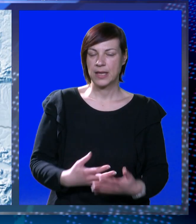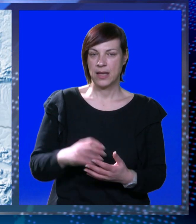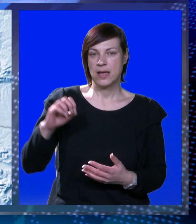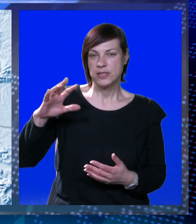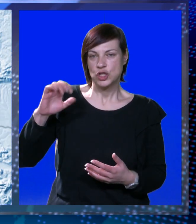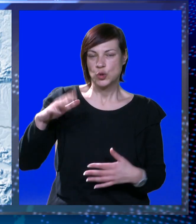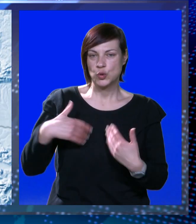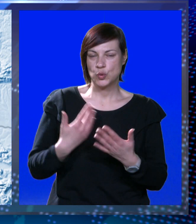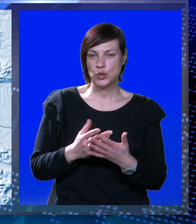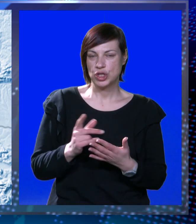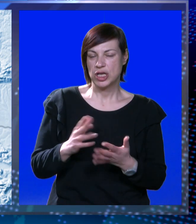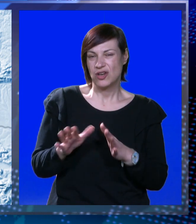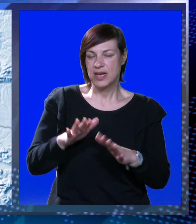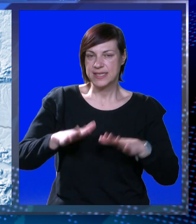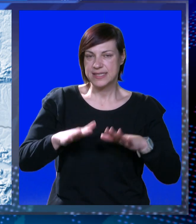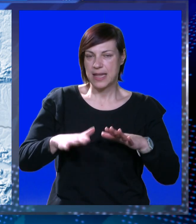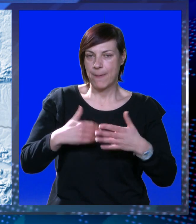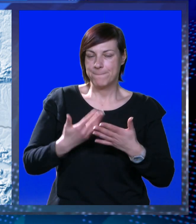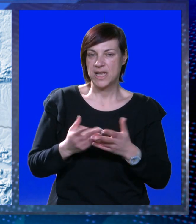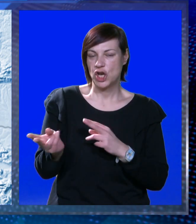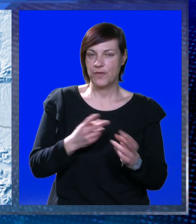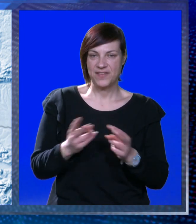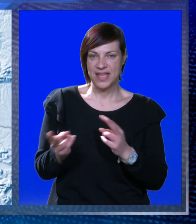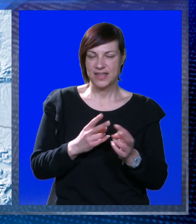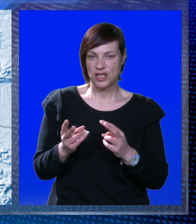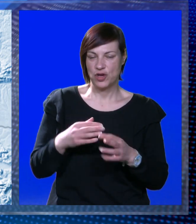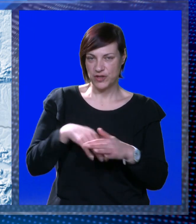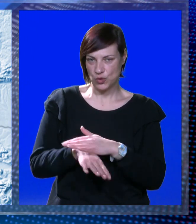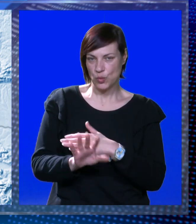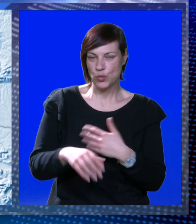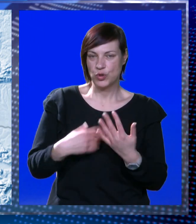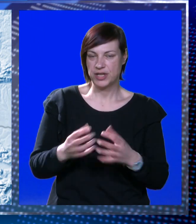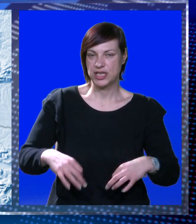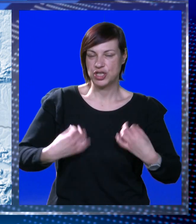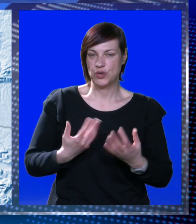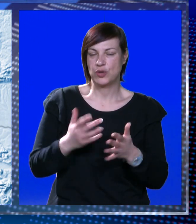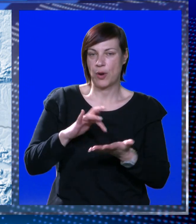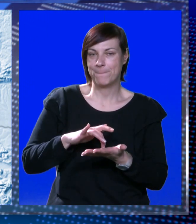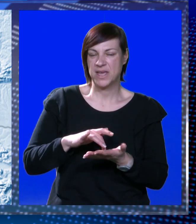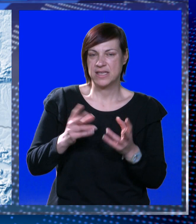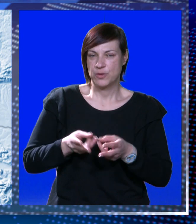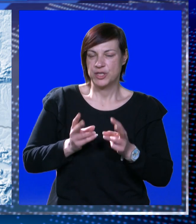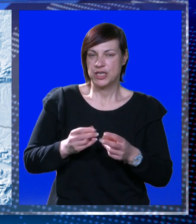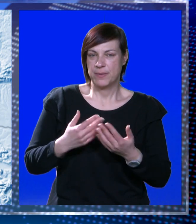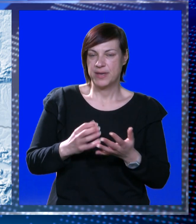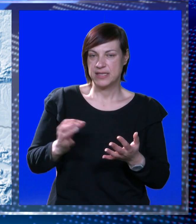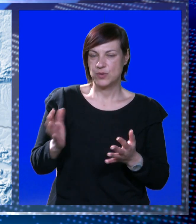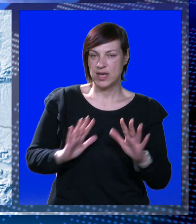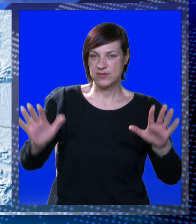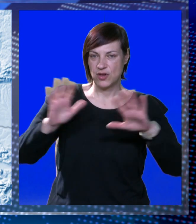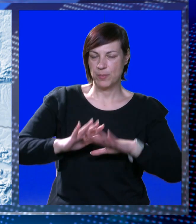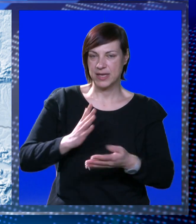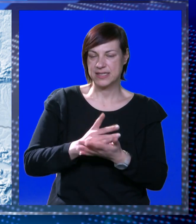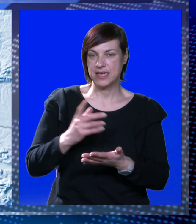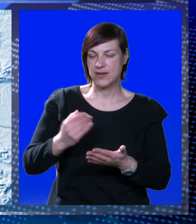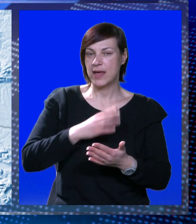Pretežno ili dijelomice sunčano, ne posve stabilno, te i dalje razmjerno vjetrovito. U unutrašnjosti u jutro mjestimice slab mraza, uz dnevni razvoj